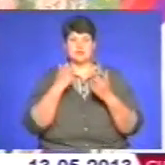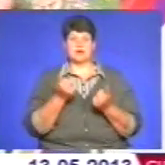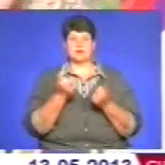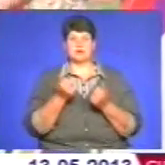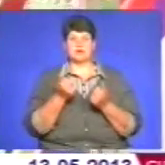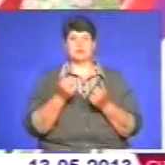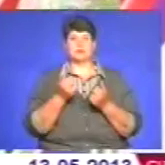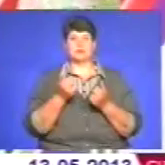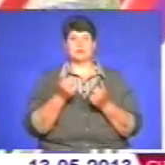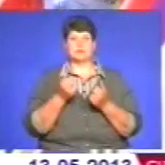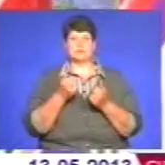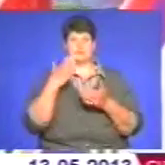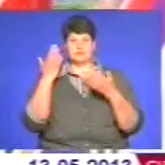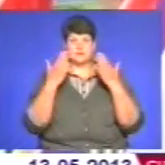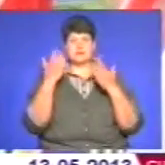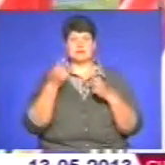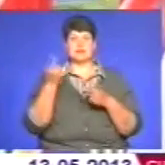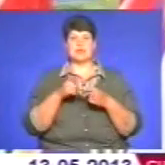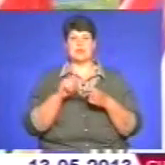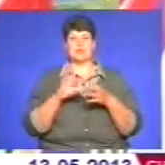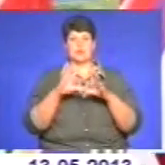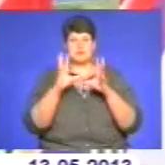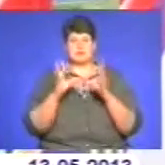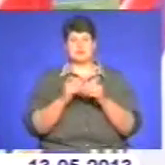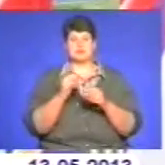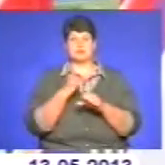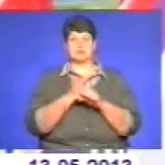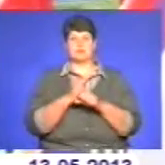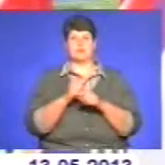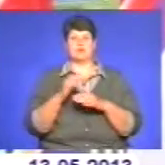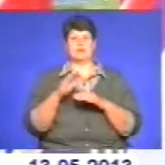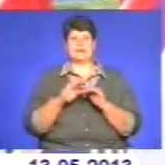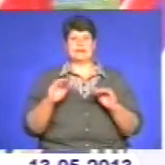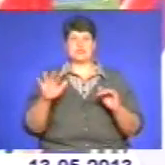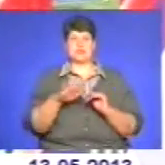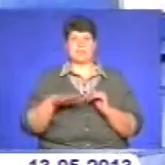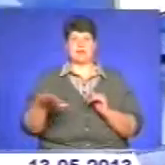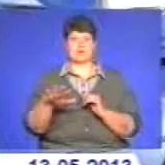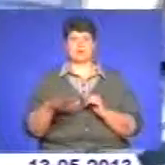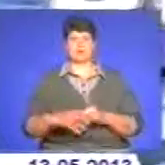поселок, за таким об'ємом будуть збудовувати і дитячі майданчики, і спортивні майданчики.